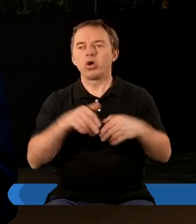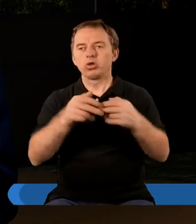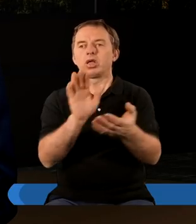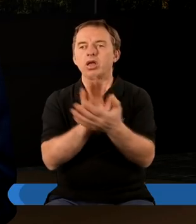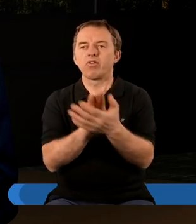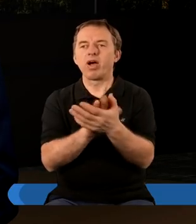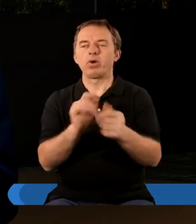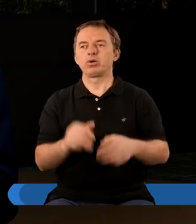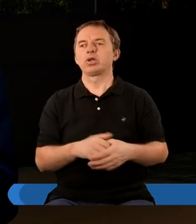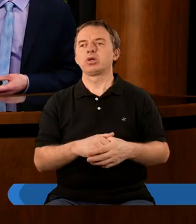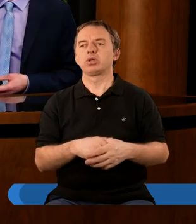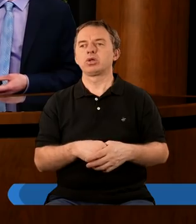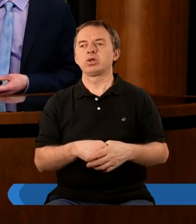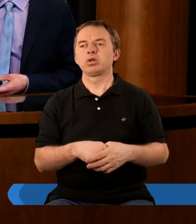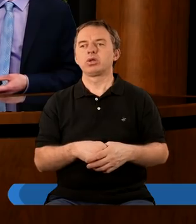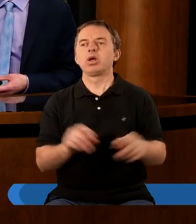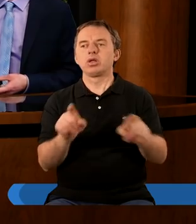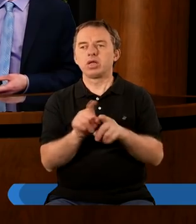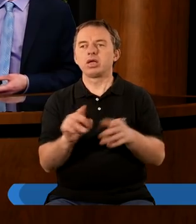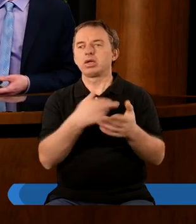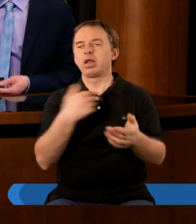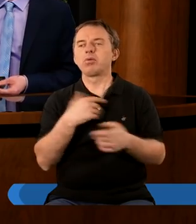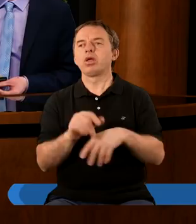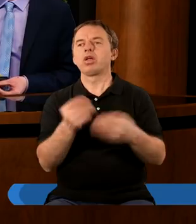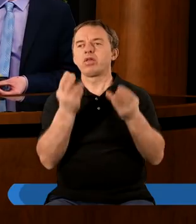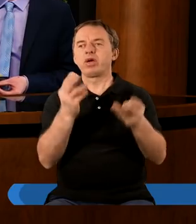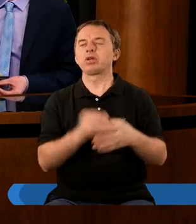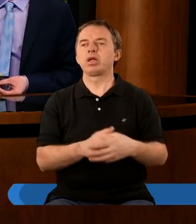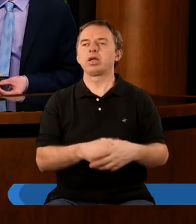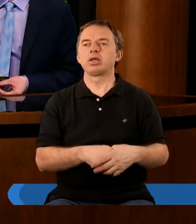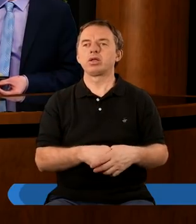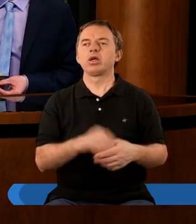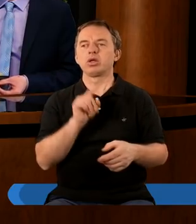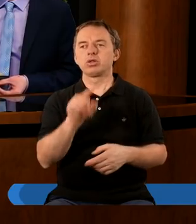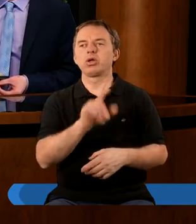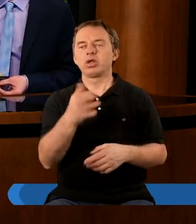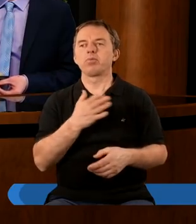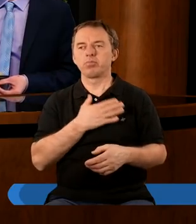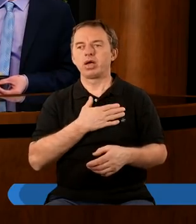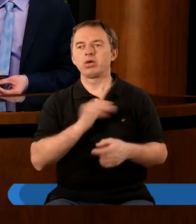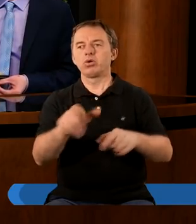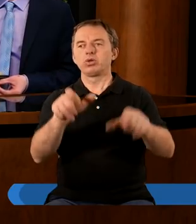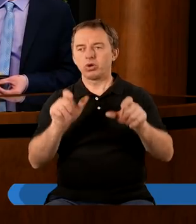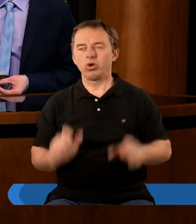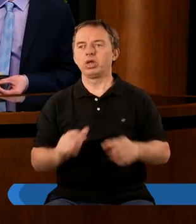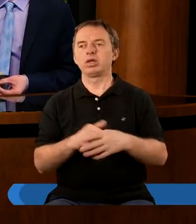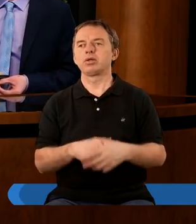chwałę temu, który siedzi na tronie. Też dla mnie to jest istotne, to, że oni mają trony.